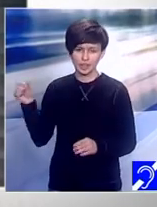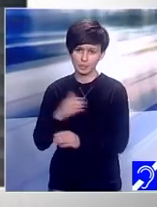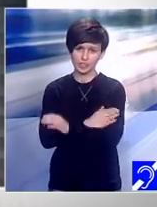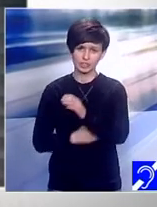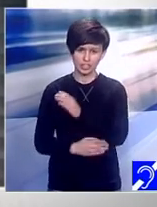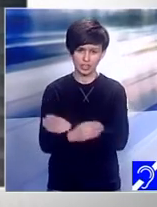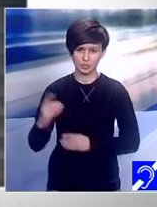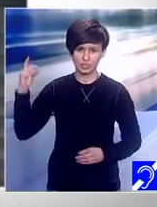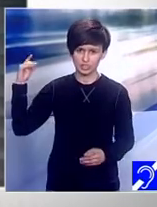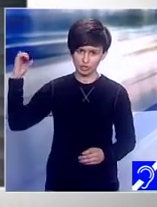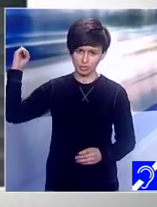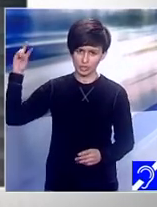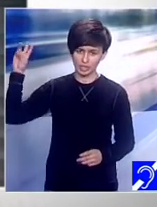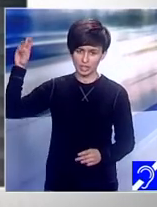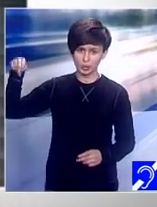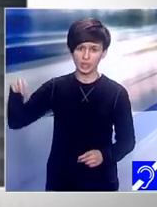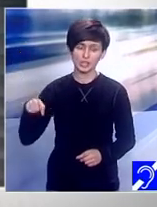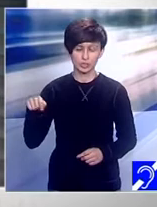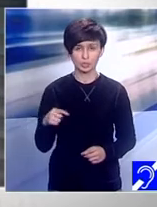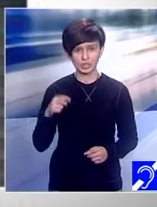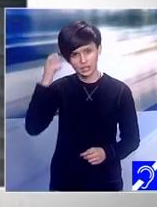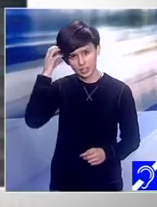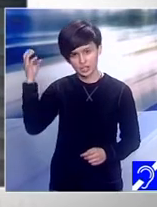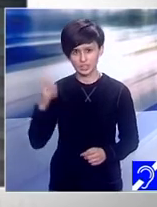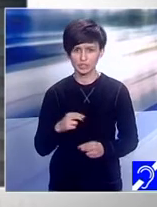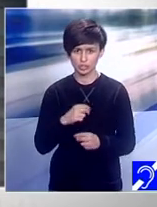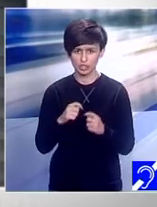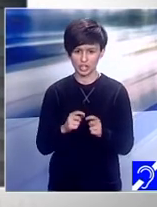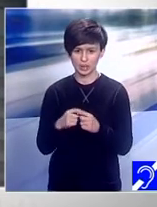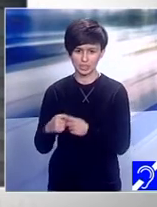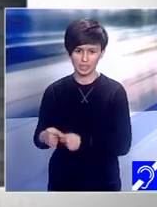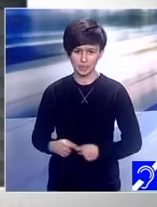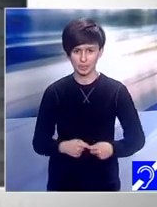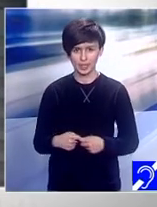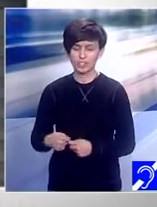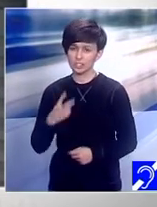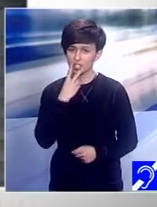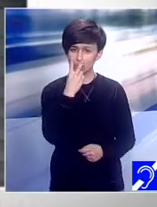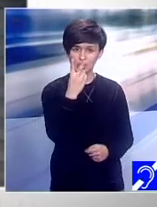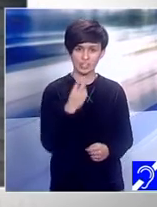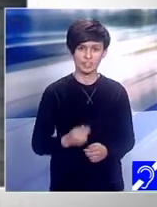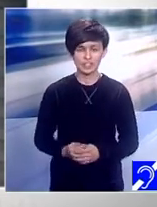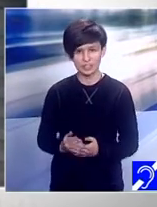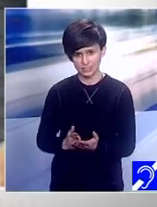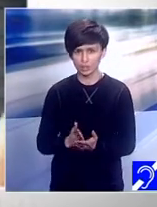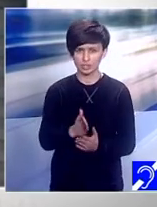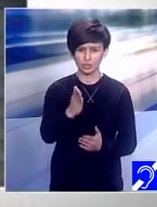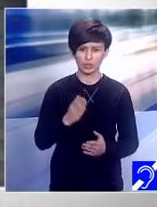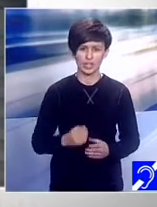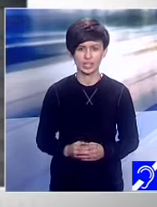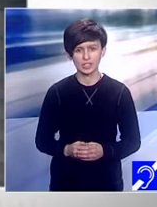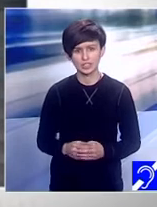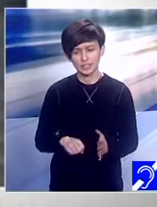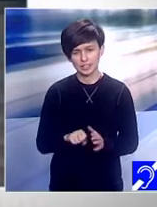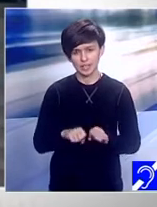cu ceilalți, foarte sociabile. Lucru pe care, doamnelor, domnilor, cu siguranță să-l vedeți pe parcursul ediției de astăzi a emisiunii